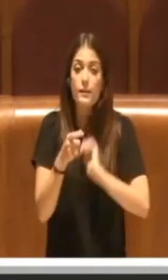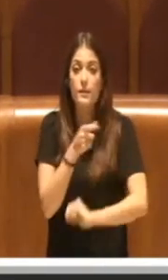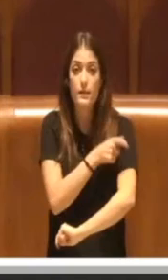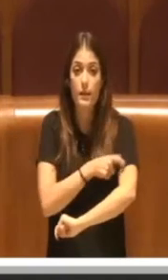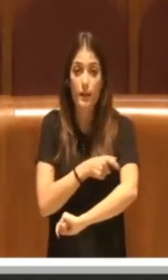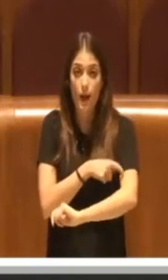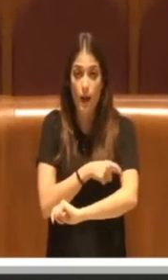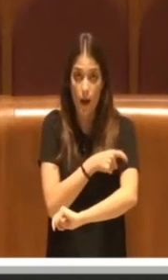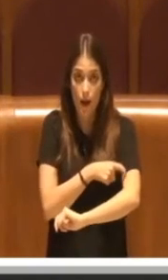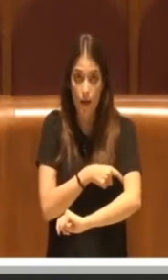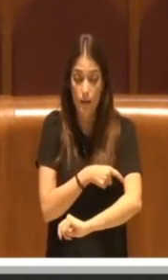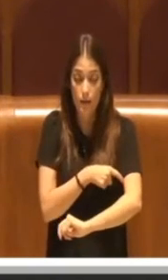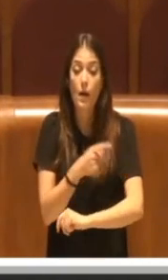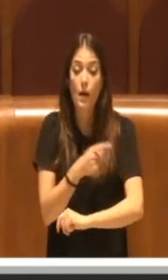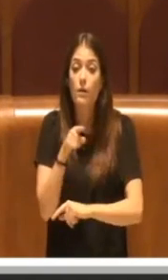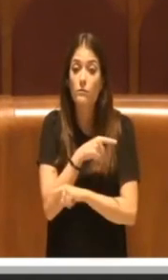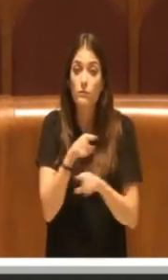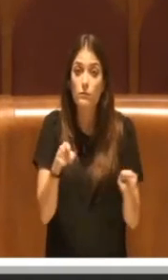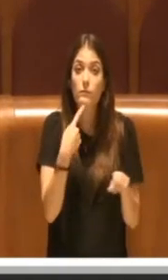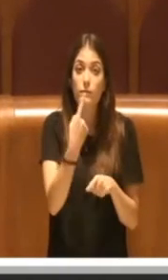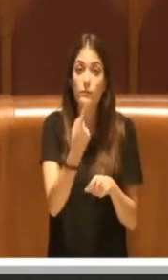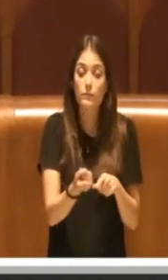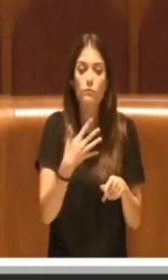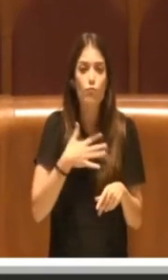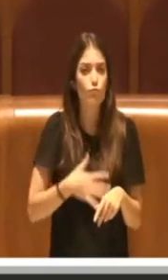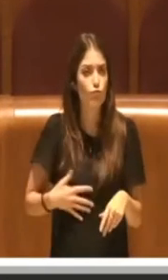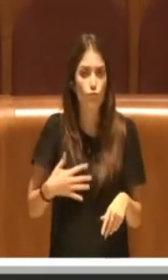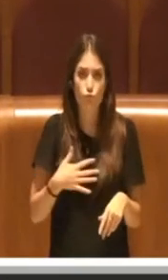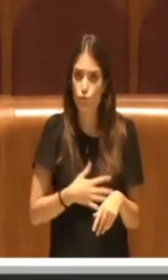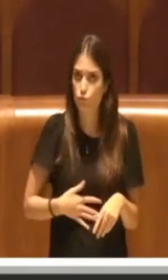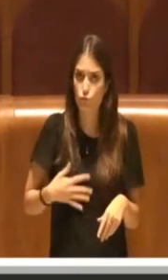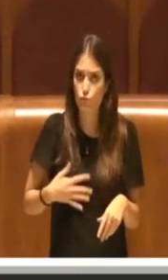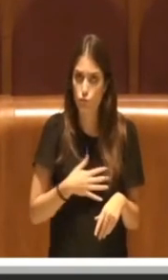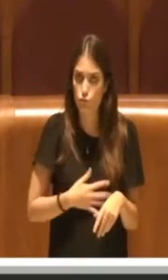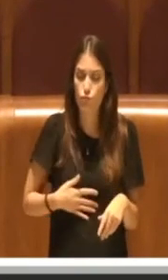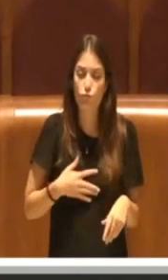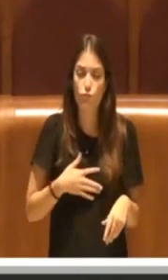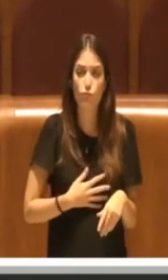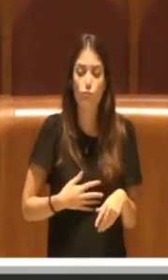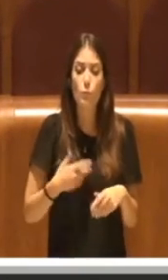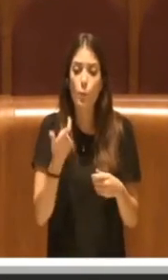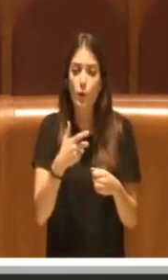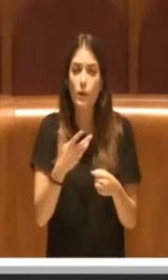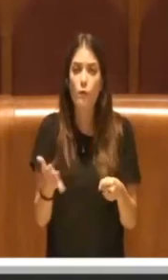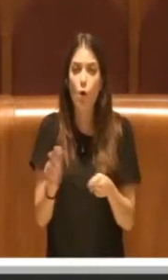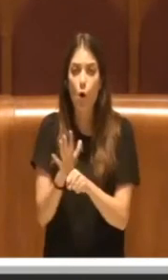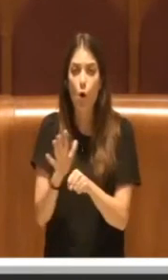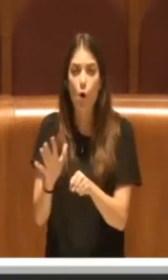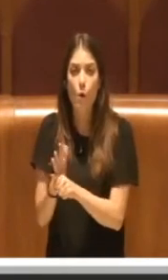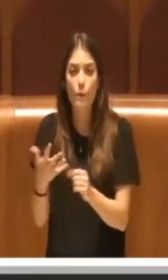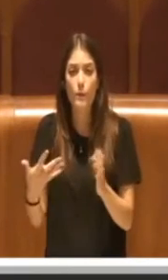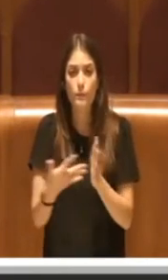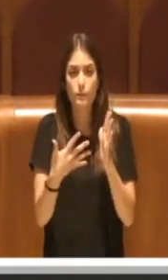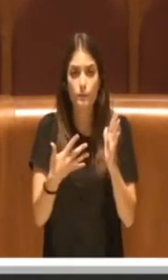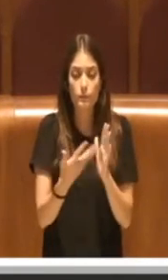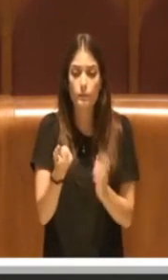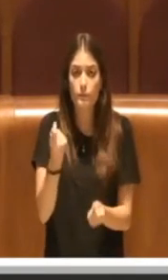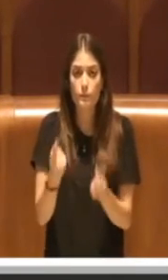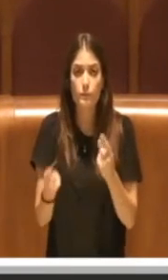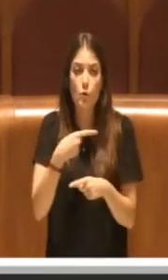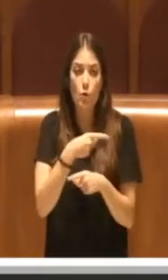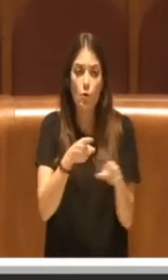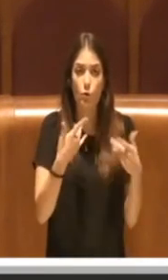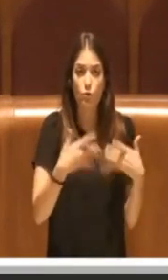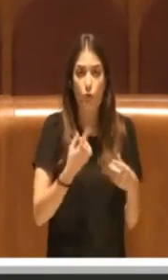e che hanno detto che erano soddisfatti di questi emendamenti che andavano a colmare le lacune che loro avevano lamentato